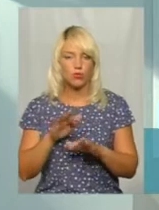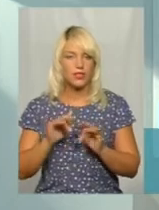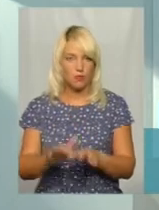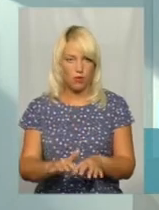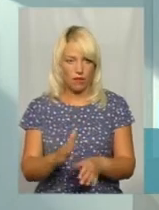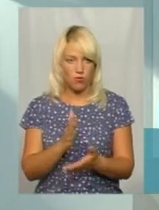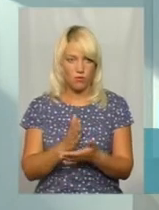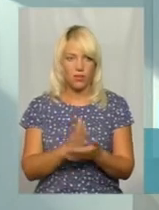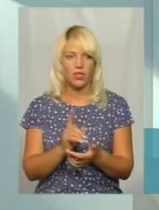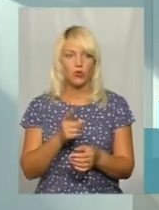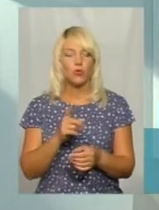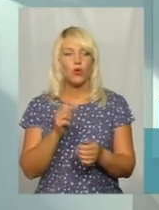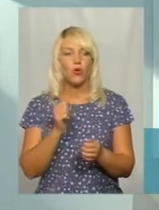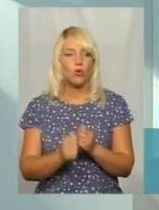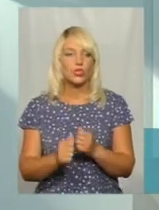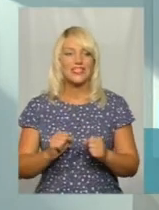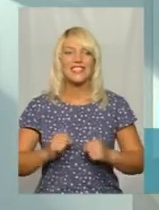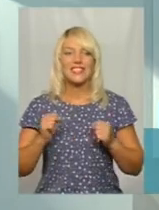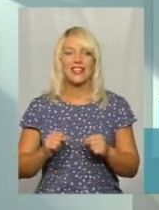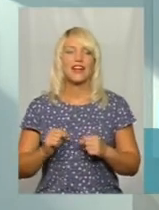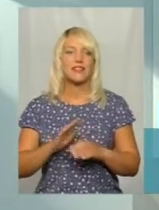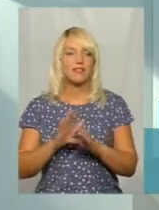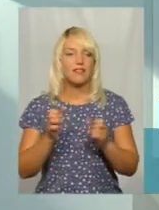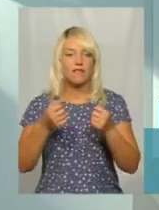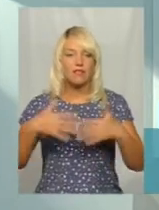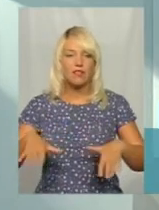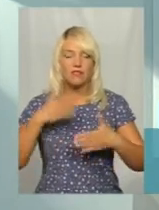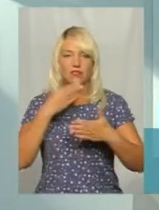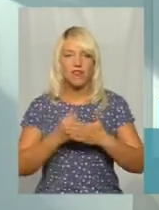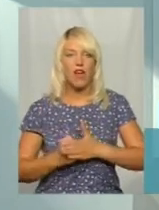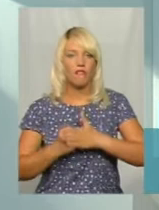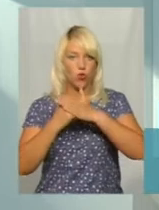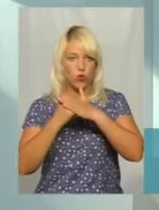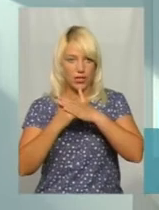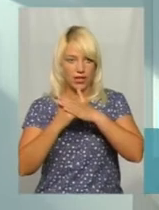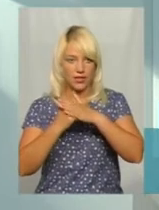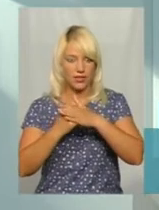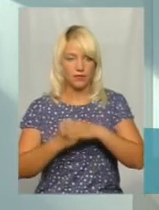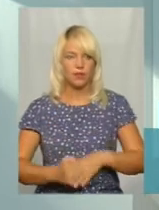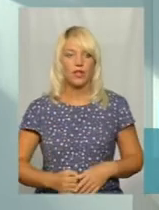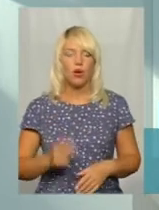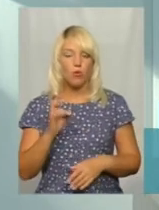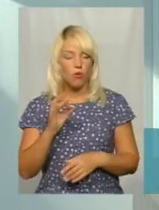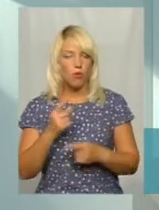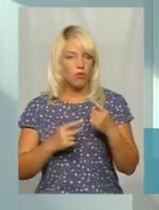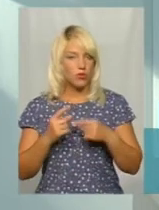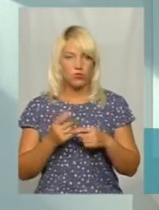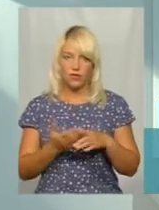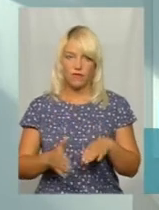старається не втратити свого певного авторитету вже, бо його напрацювати дуже важко.